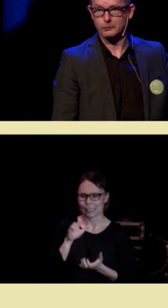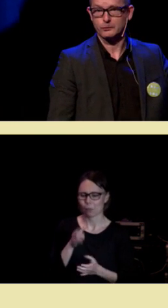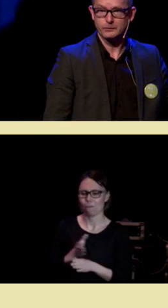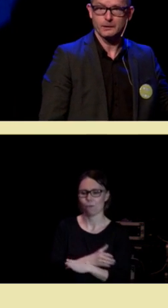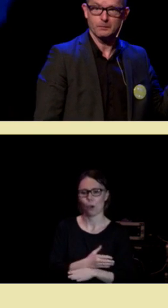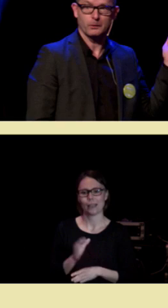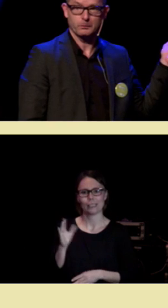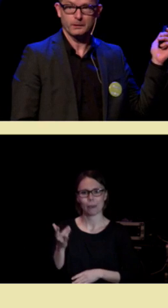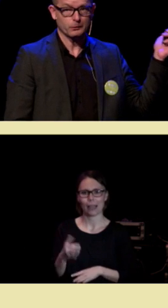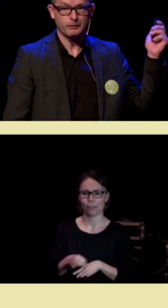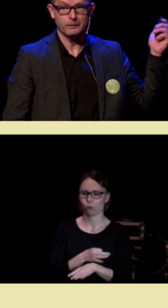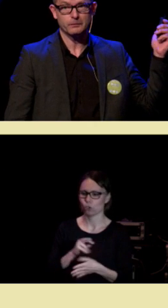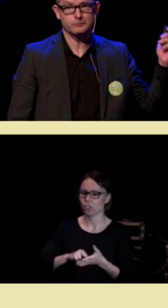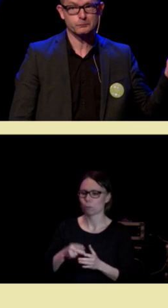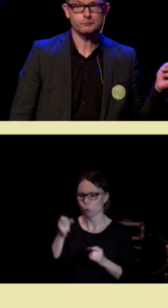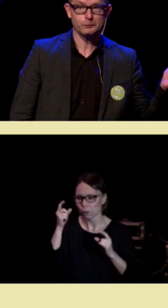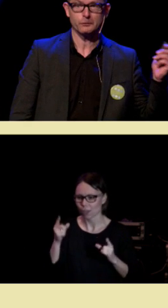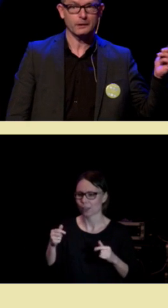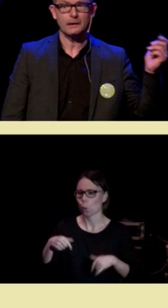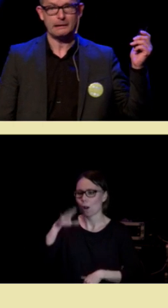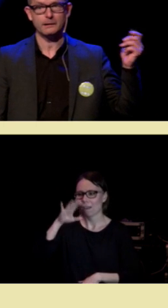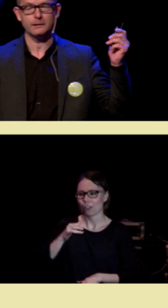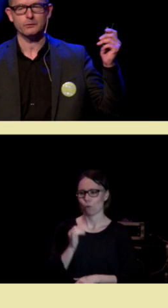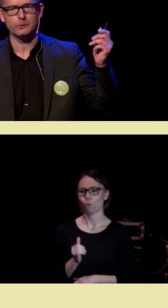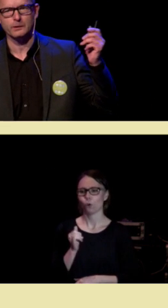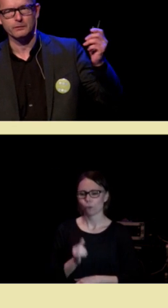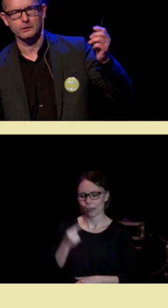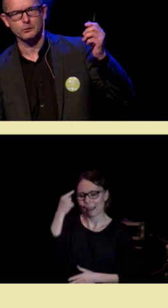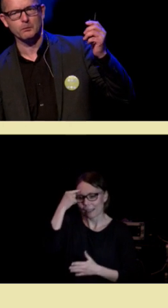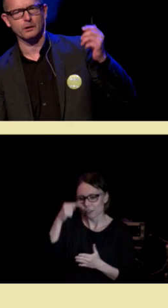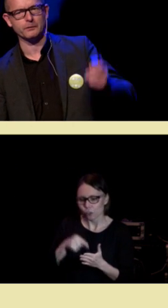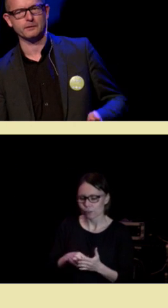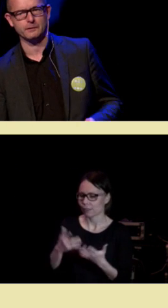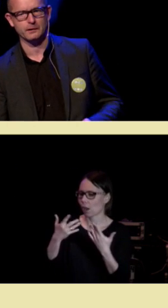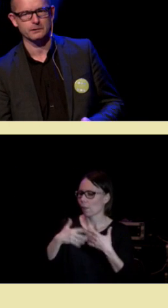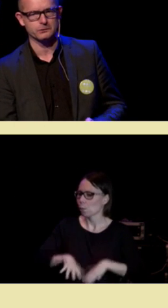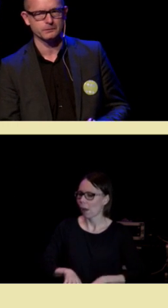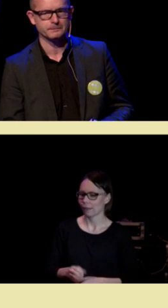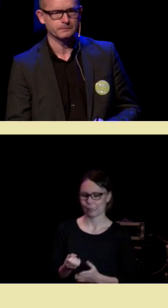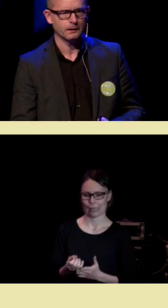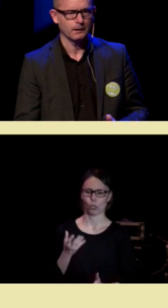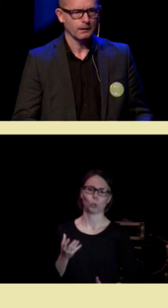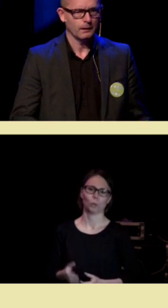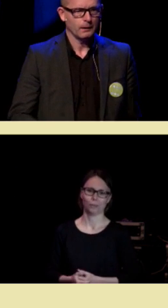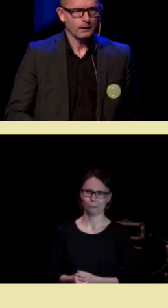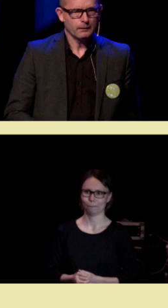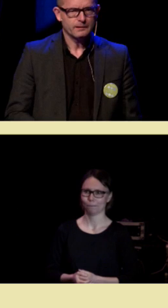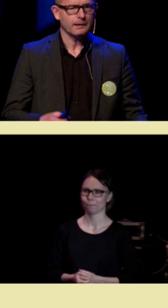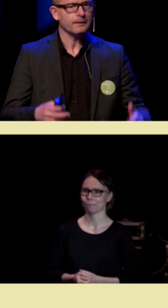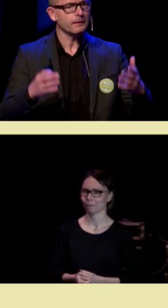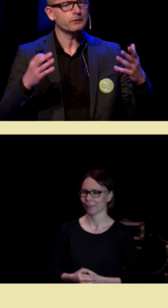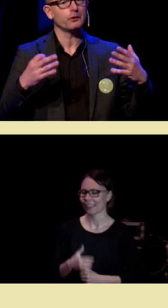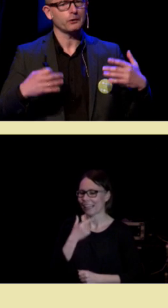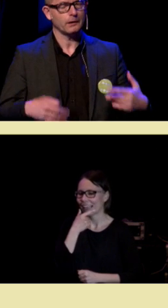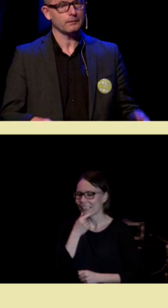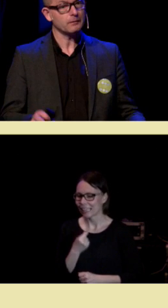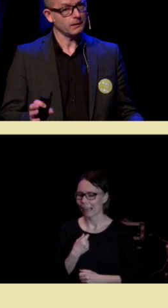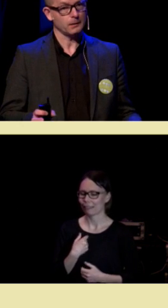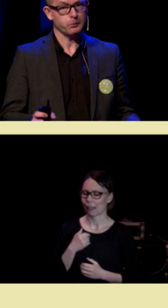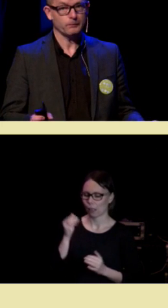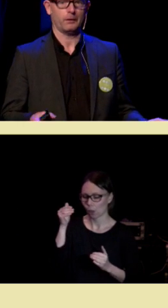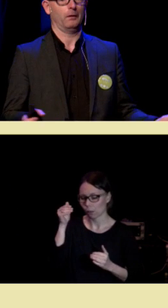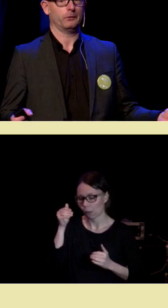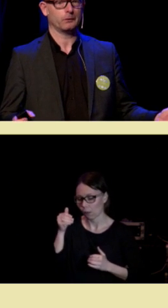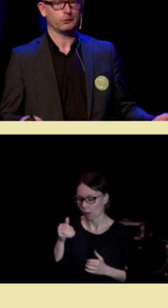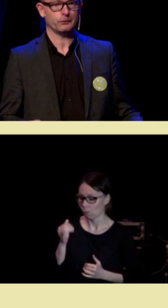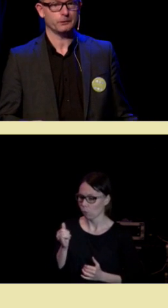speilnevronsystemet ble oppdaget. Nå vet vi hvorfor. er helt intuitivt, det er automatisk reaksjon. Vi kjenner trøttheten, sier